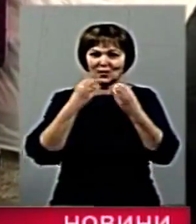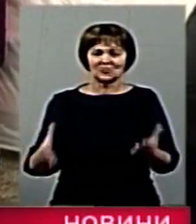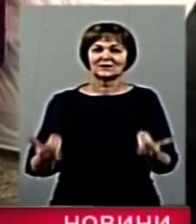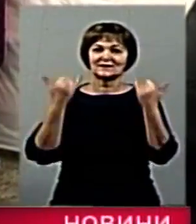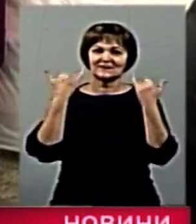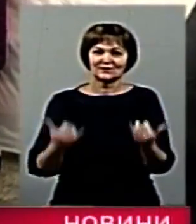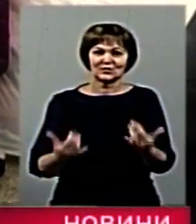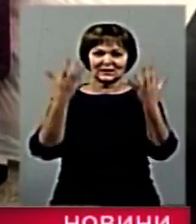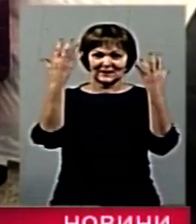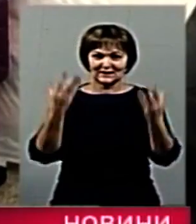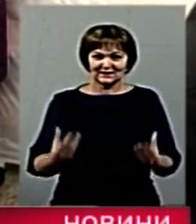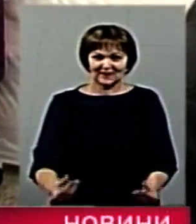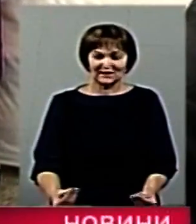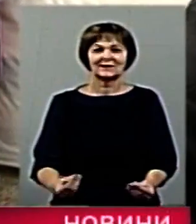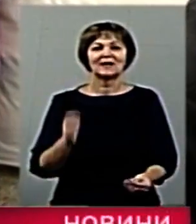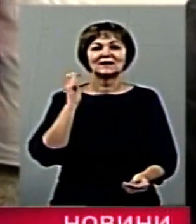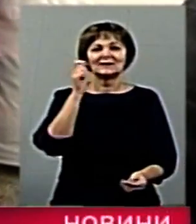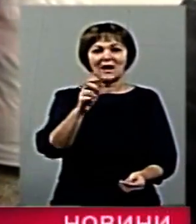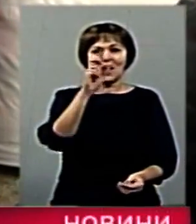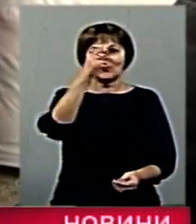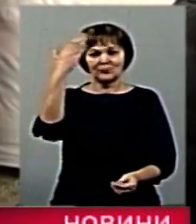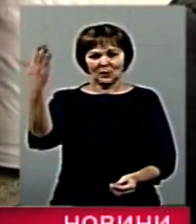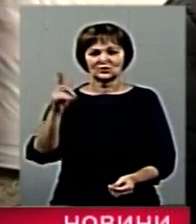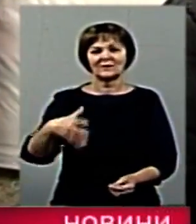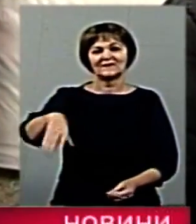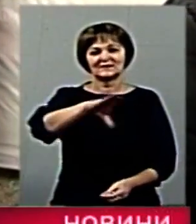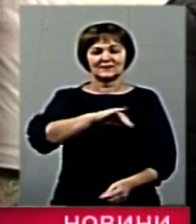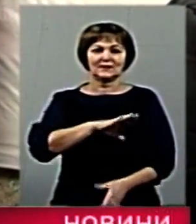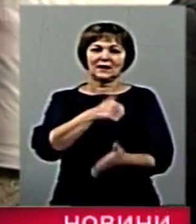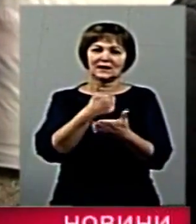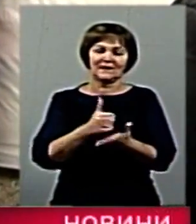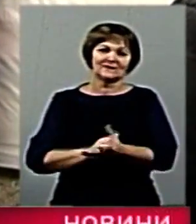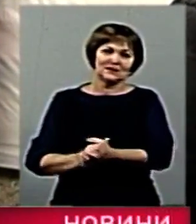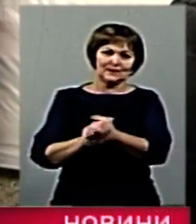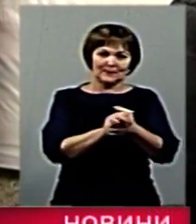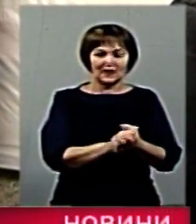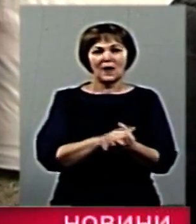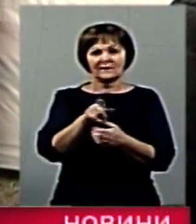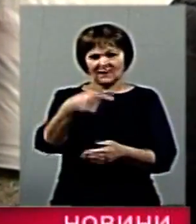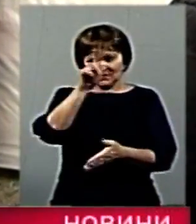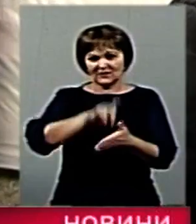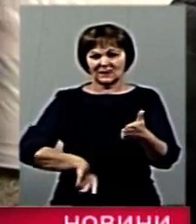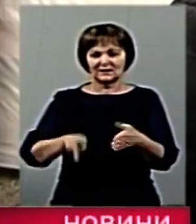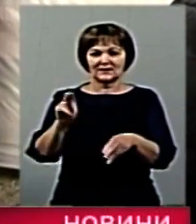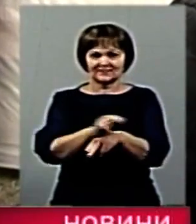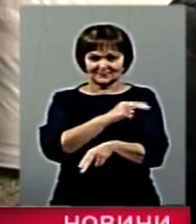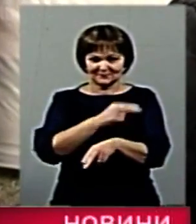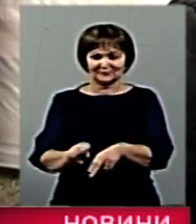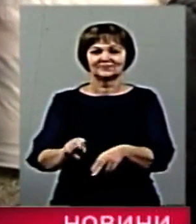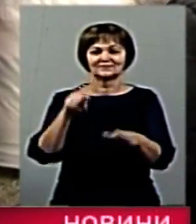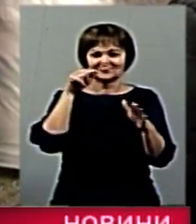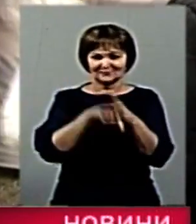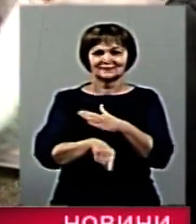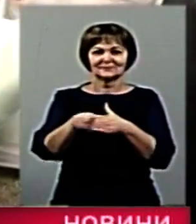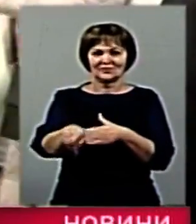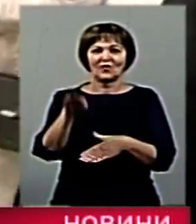якраз день. Дайбро всім, щоб було мир самого в землі. Чи вірите ви в цілющу ввести вість води на водохреща?